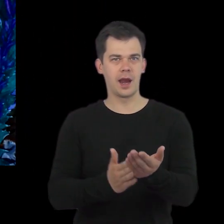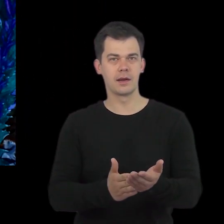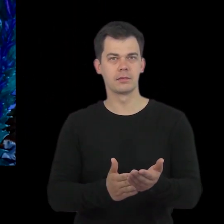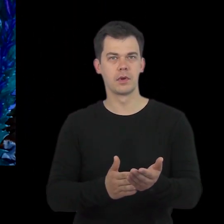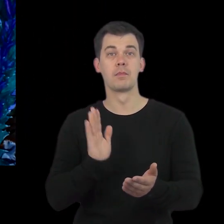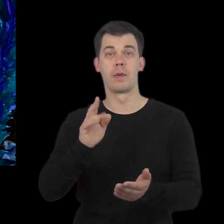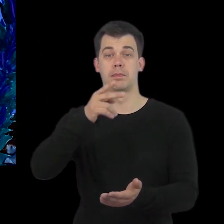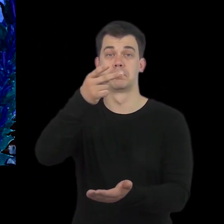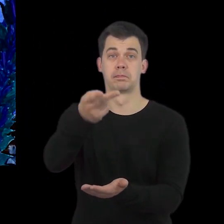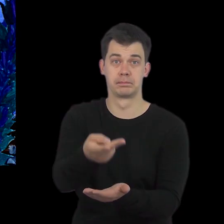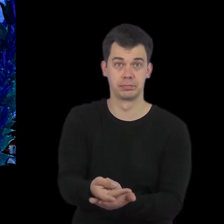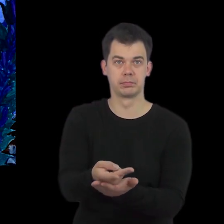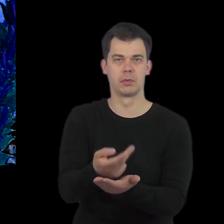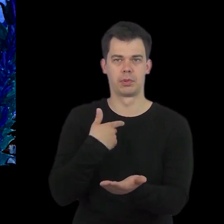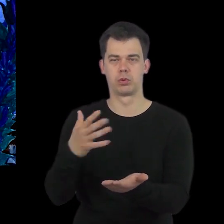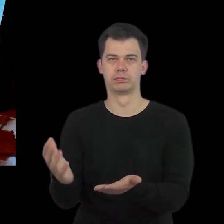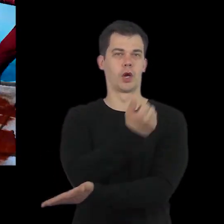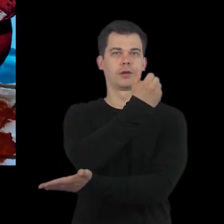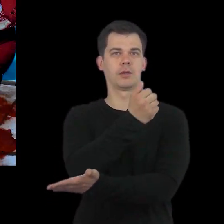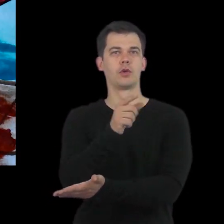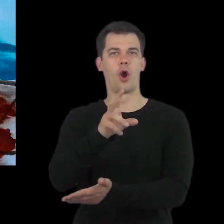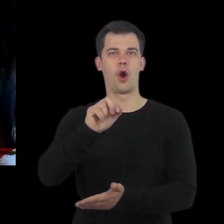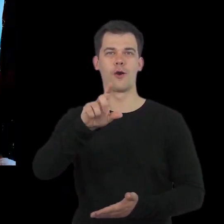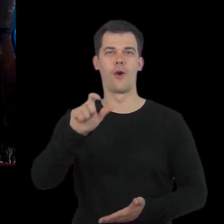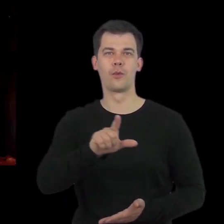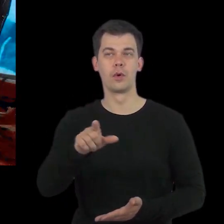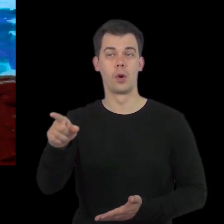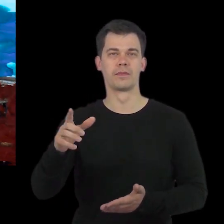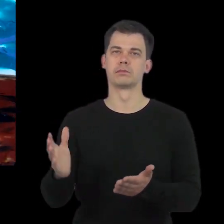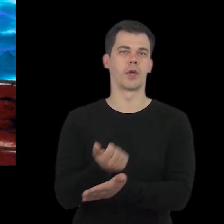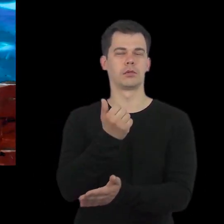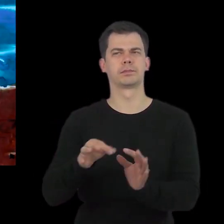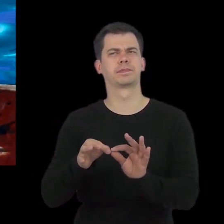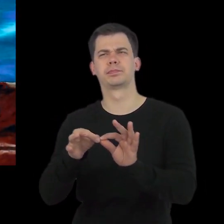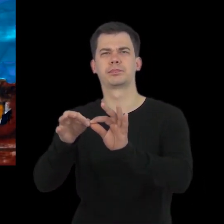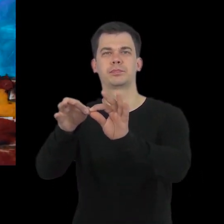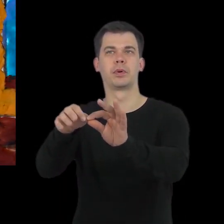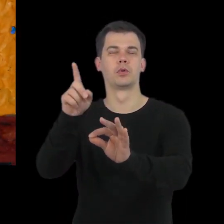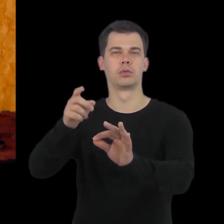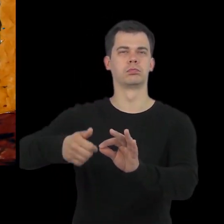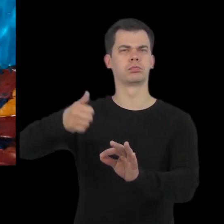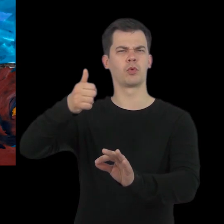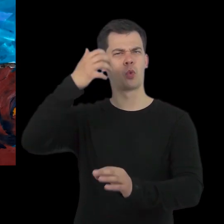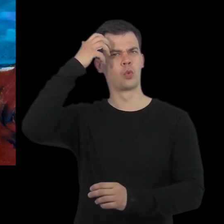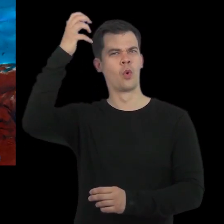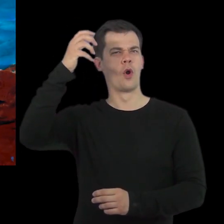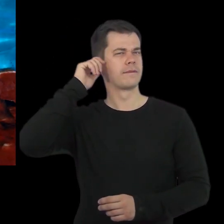dotknął dna, został pojmany przez oddział chochołów, które zaprowadziły go przed obliczem podwodnej królowej.